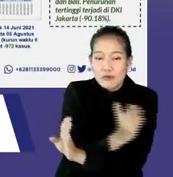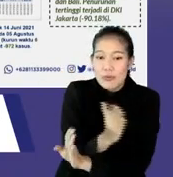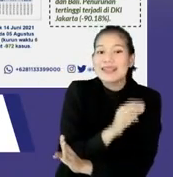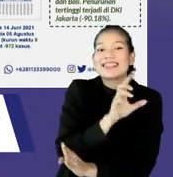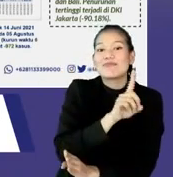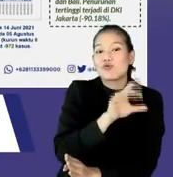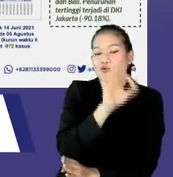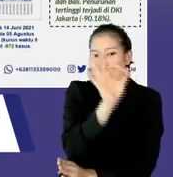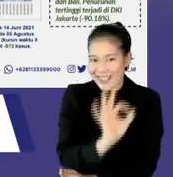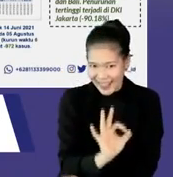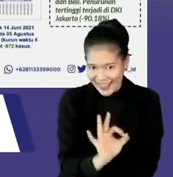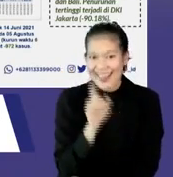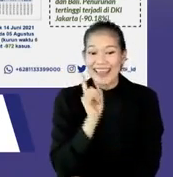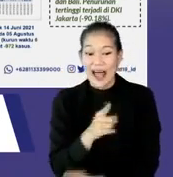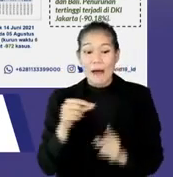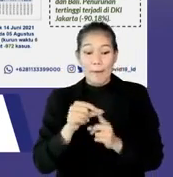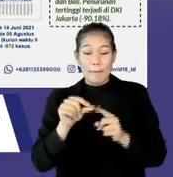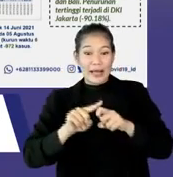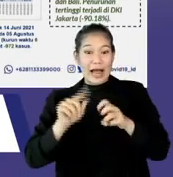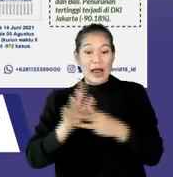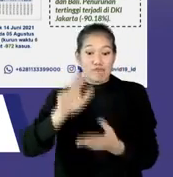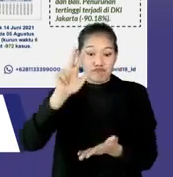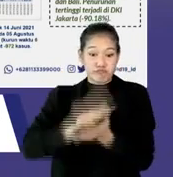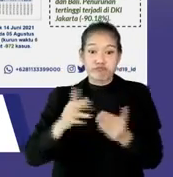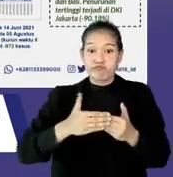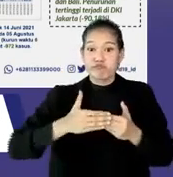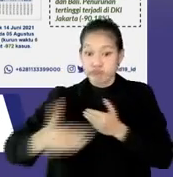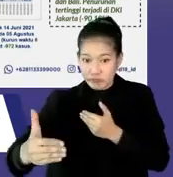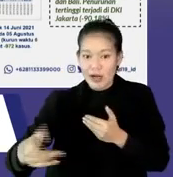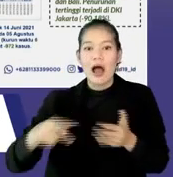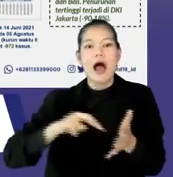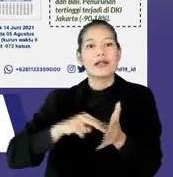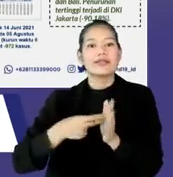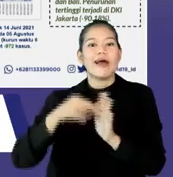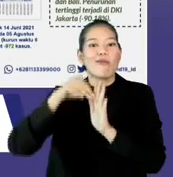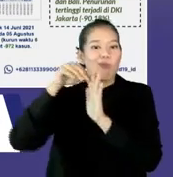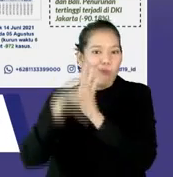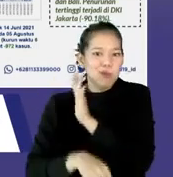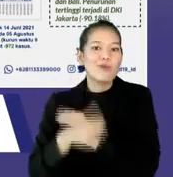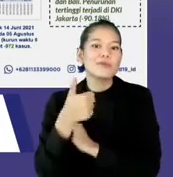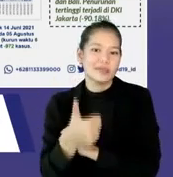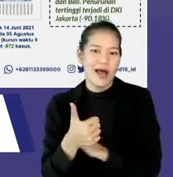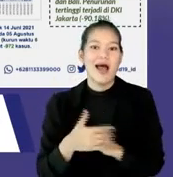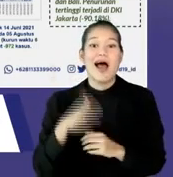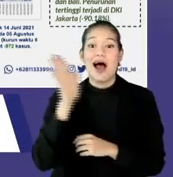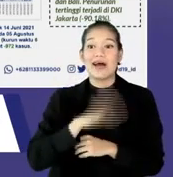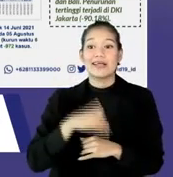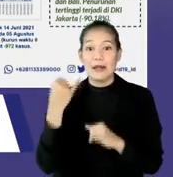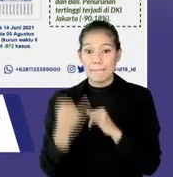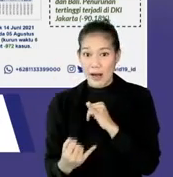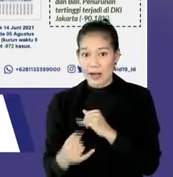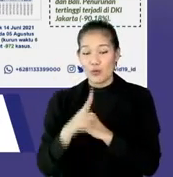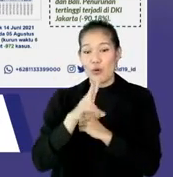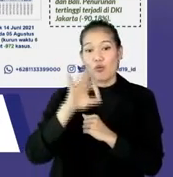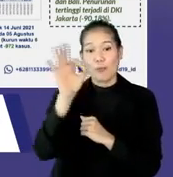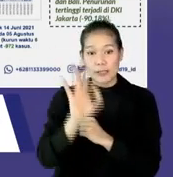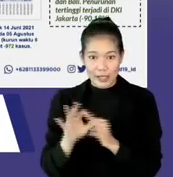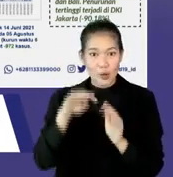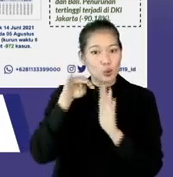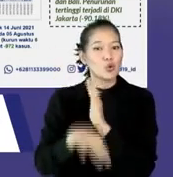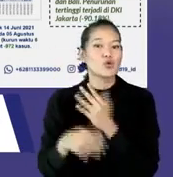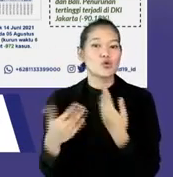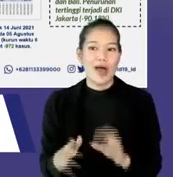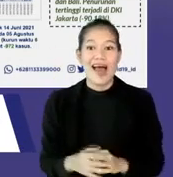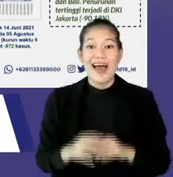perpanjang masa PPKM ini, kita melihat dampak yang jauh lebih signifikan lagi. Jadi per hari kemarin ini sudah mampu turun 20%,